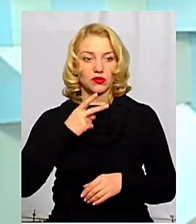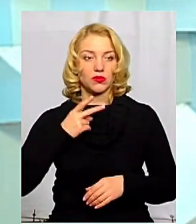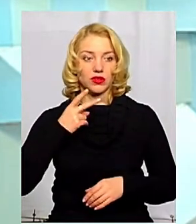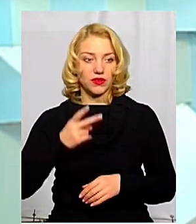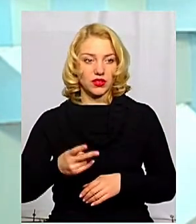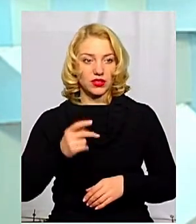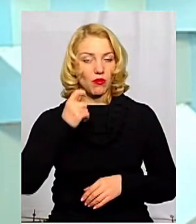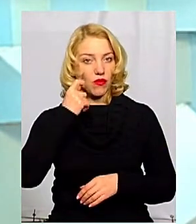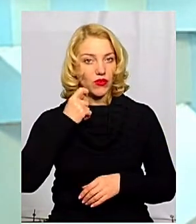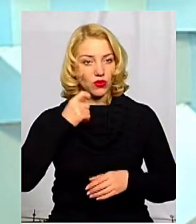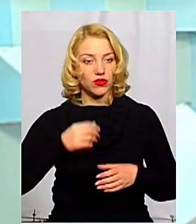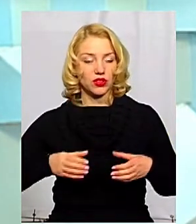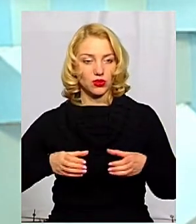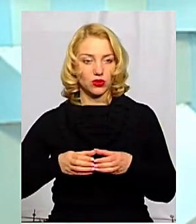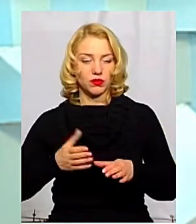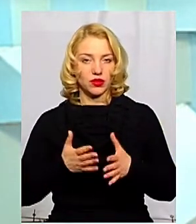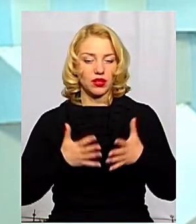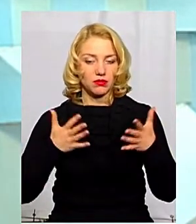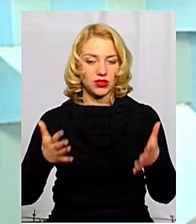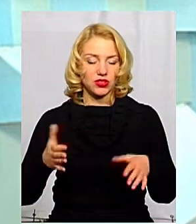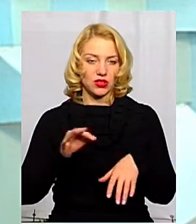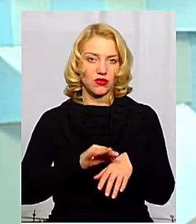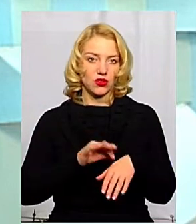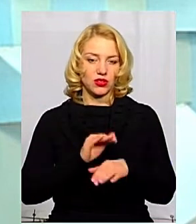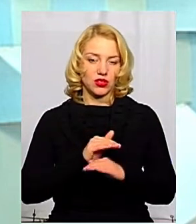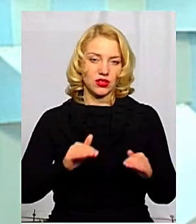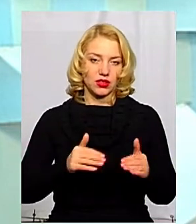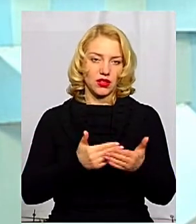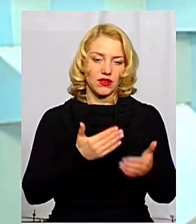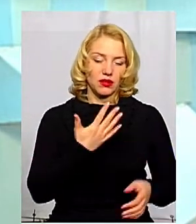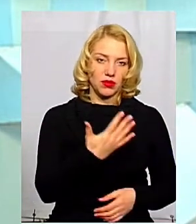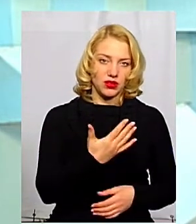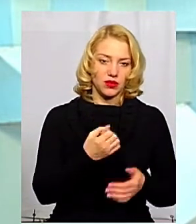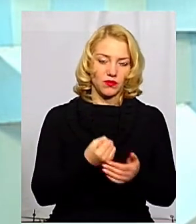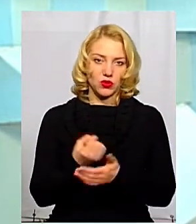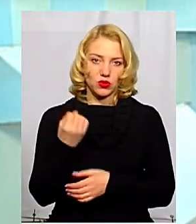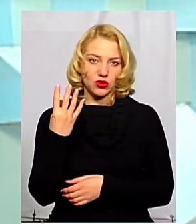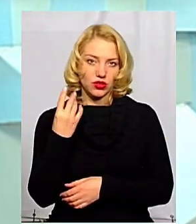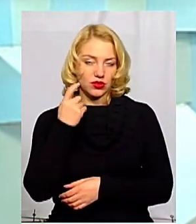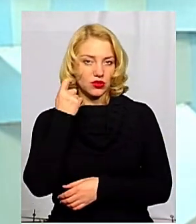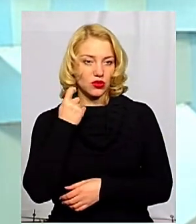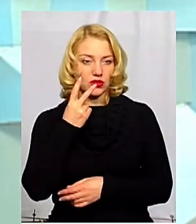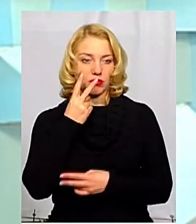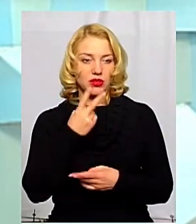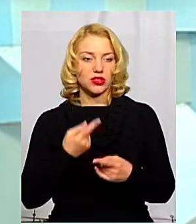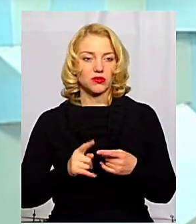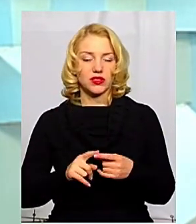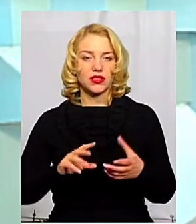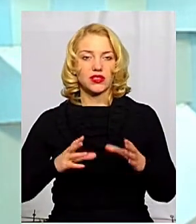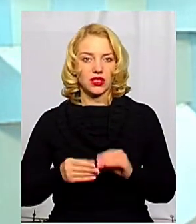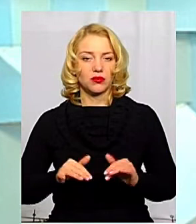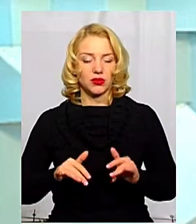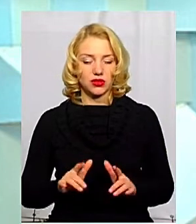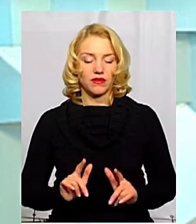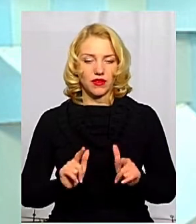по вікових групах, то найбільше хворіють діти від 5 до 14 років. І тому ми бачимо ці процеси, які загальні процеси